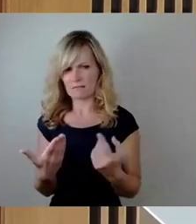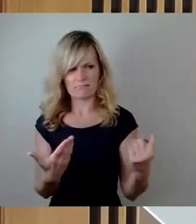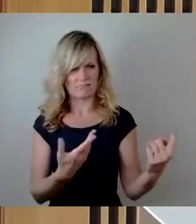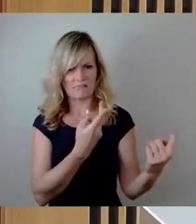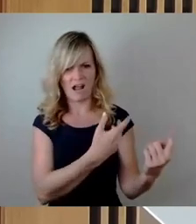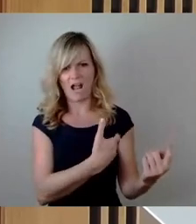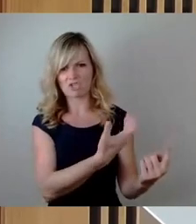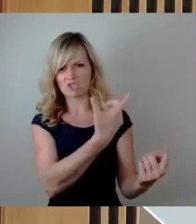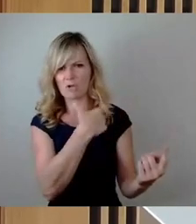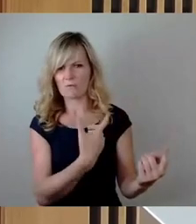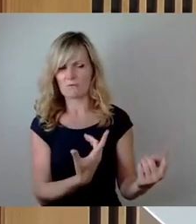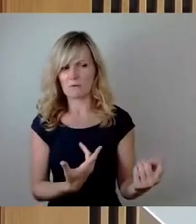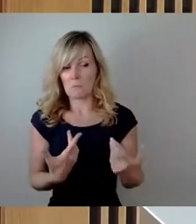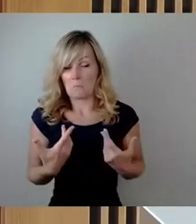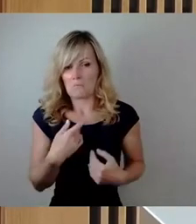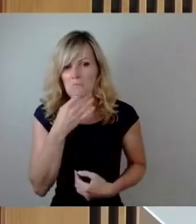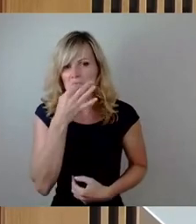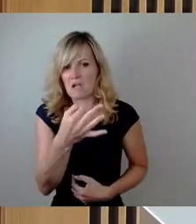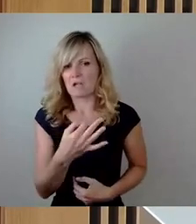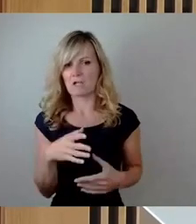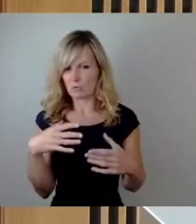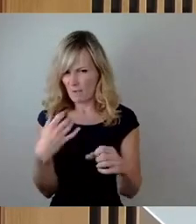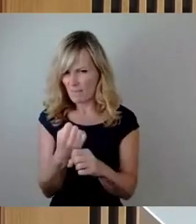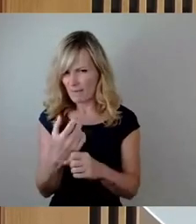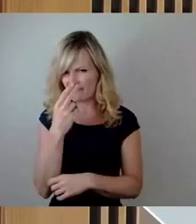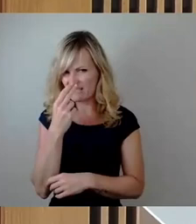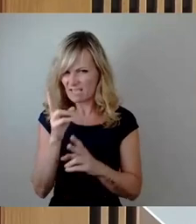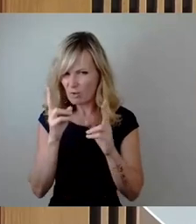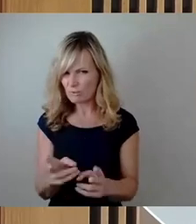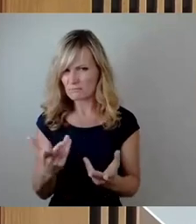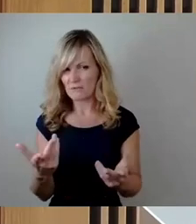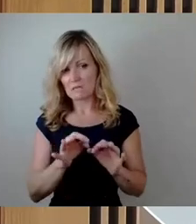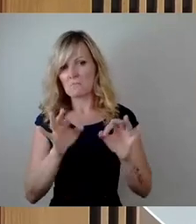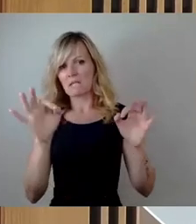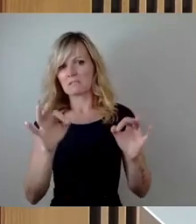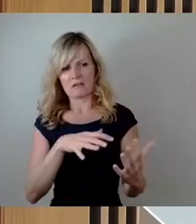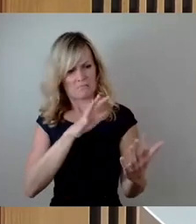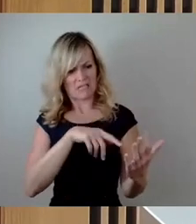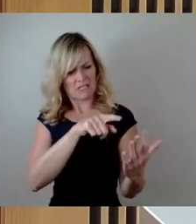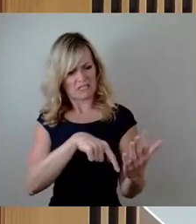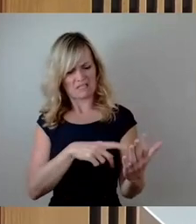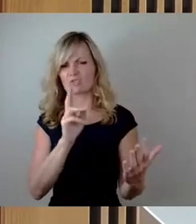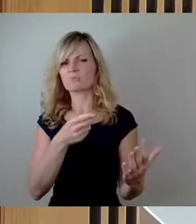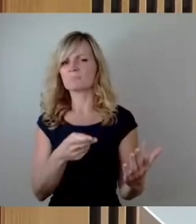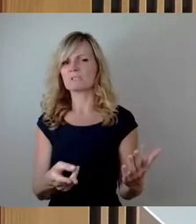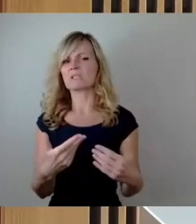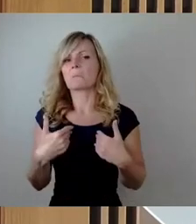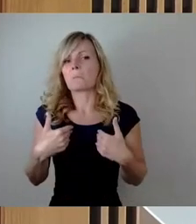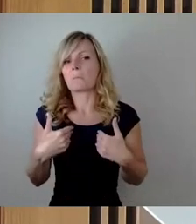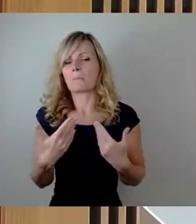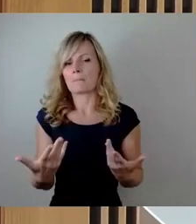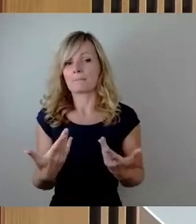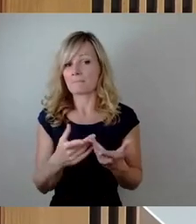Vielleicht ist es ja viel besser, als es sich aus den Berichten lesen lässt, und ob da vielleicht auch noch eine Möglichkeit besteht,